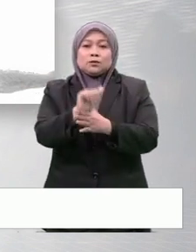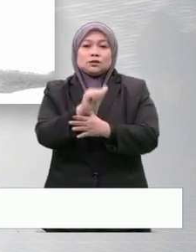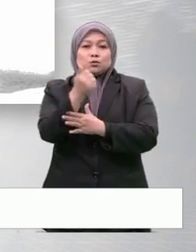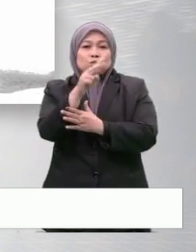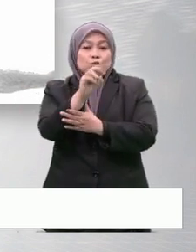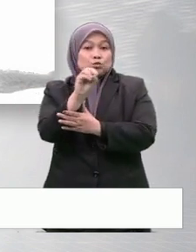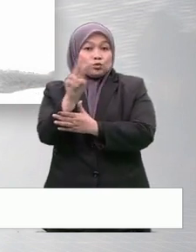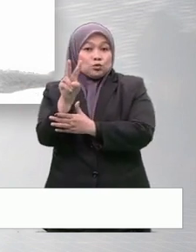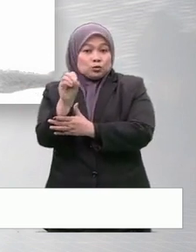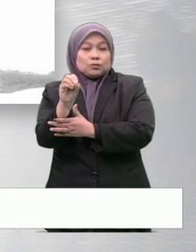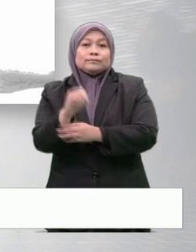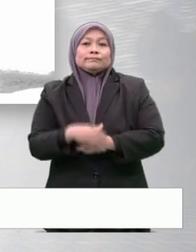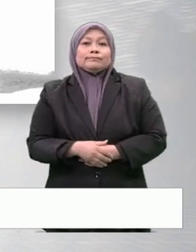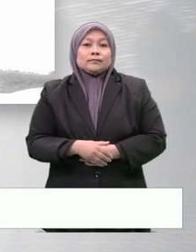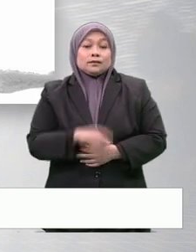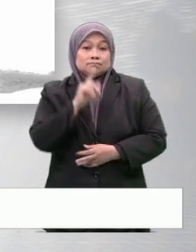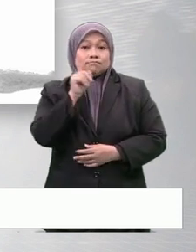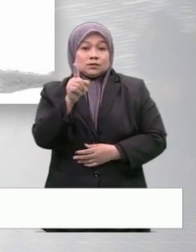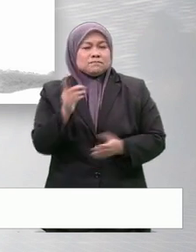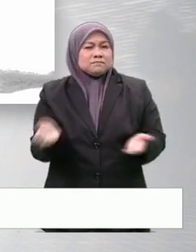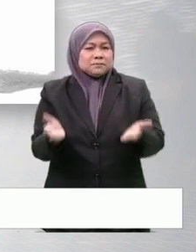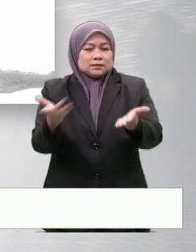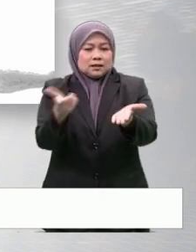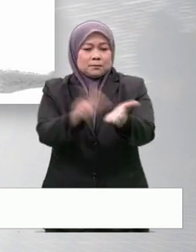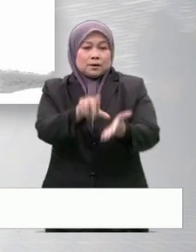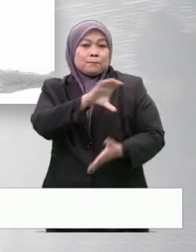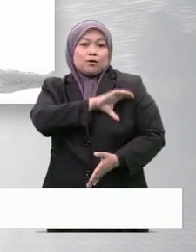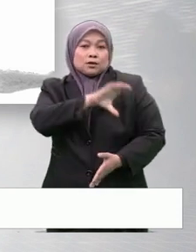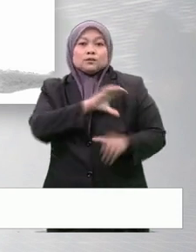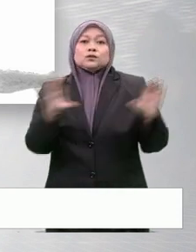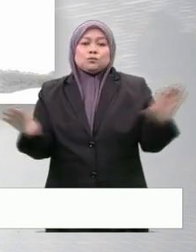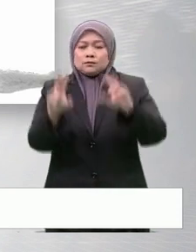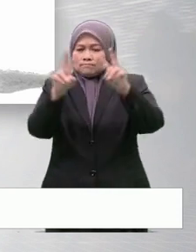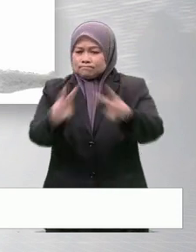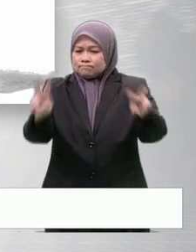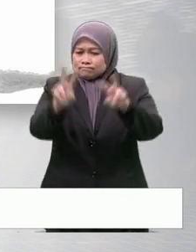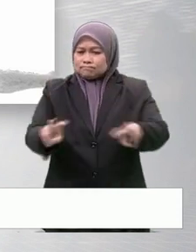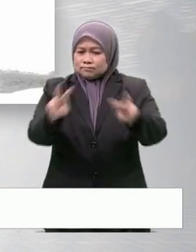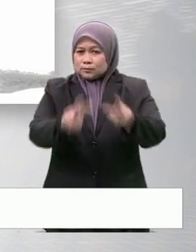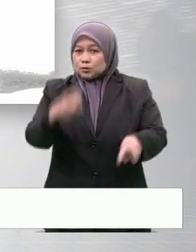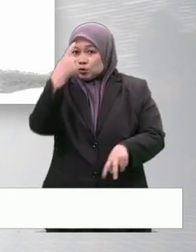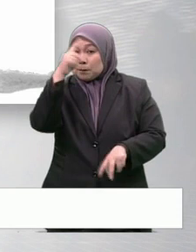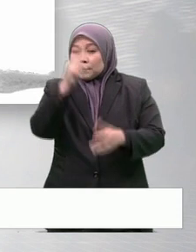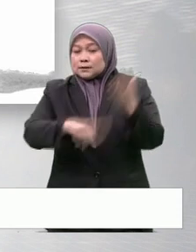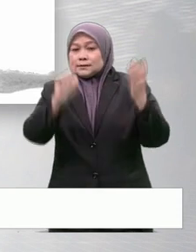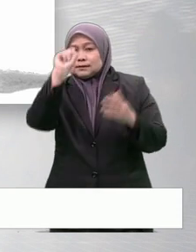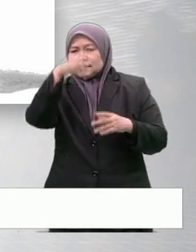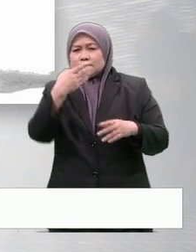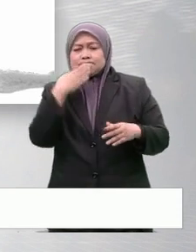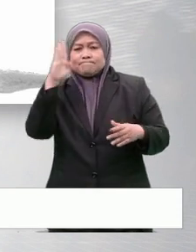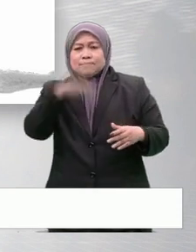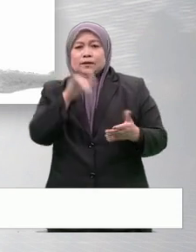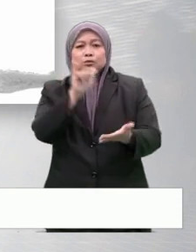2020. Beliau menggesa laporan polis patut dibuat agar penyiasatan dibuat atas perbuatan durjana ini